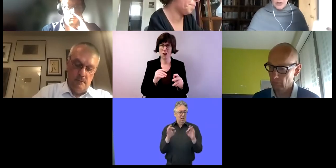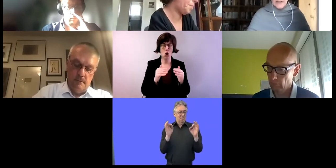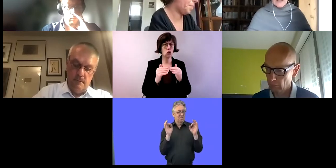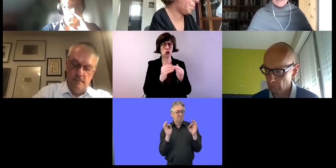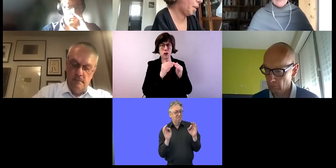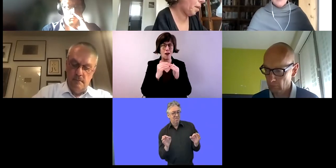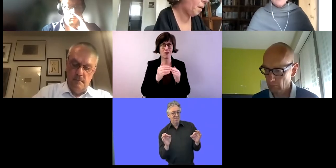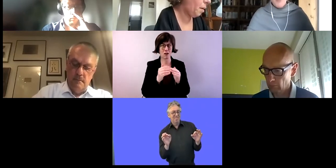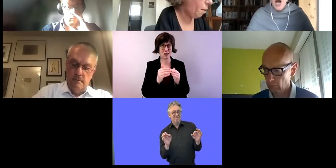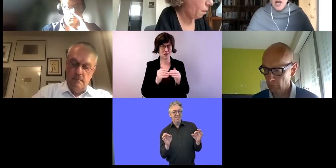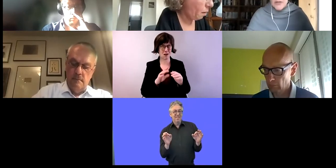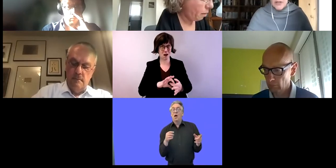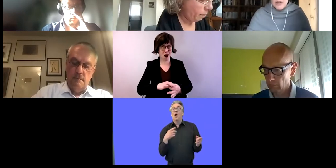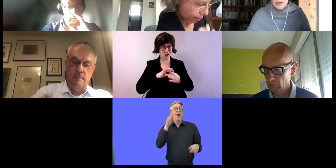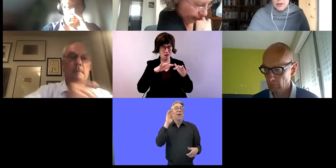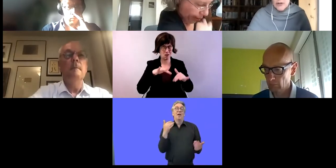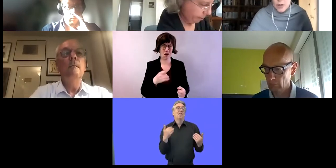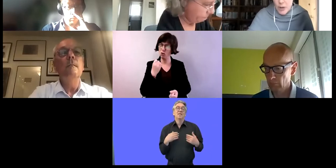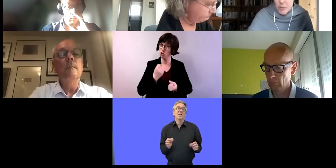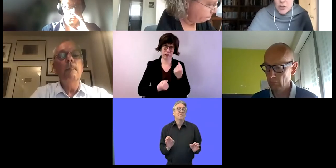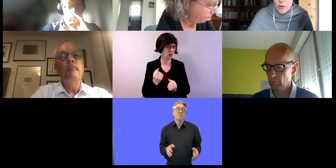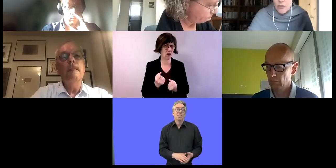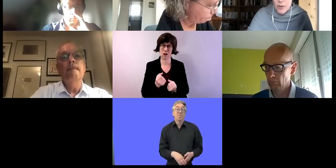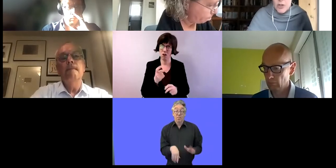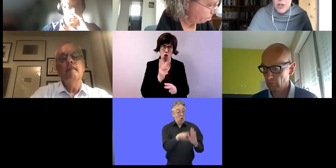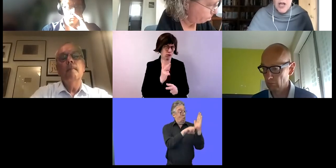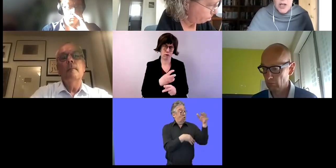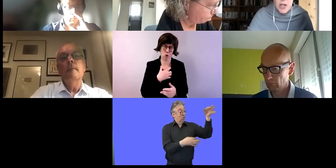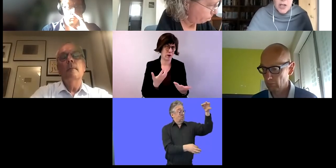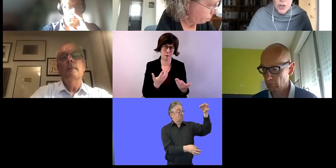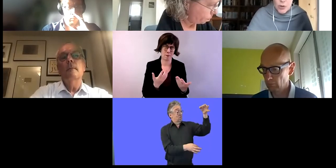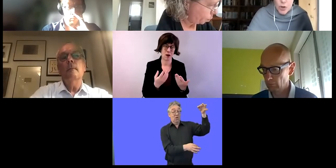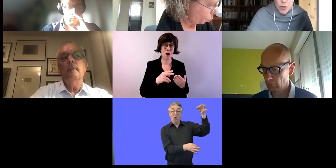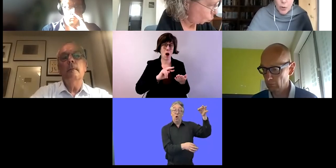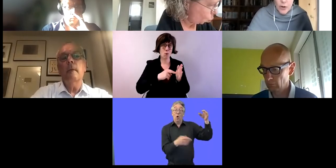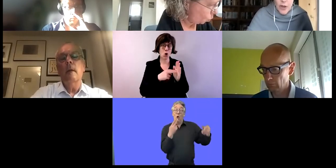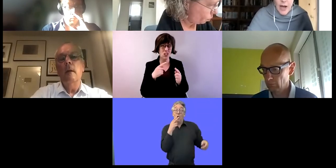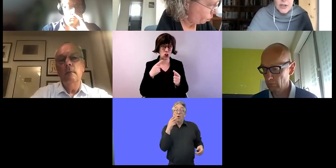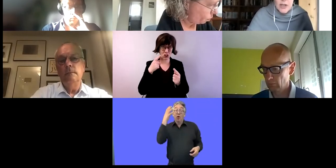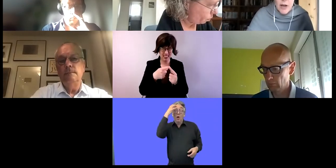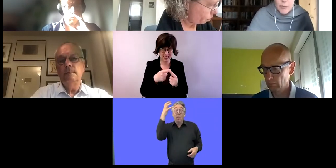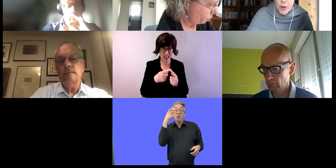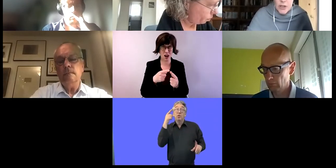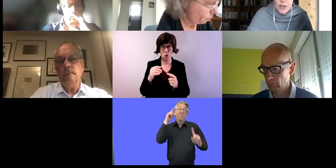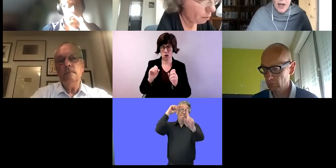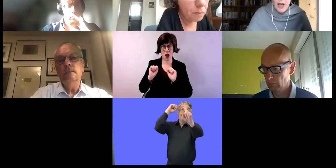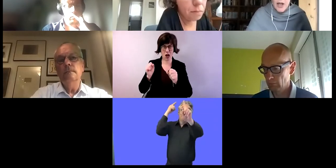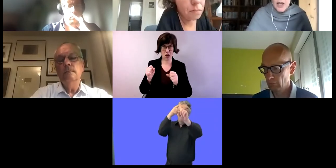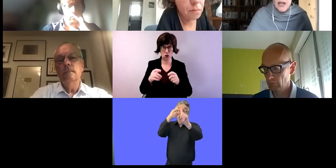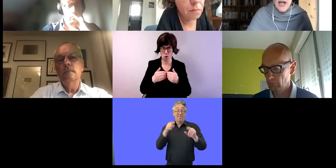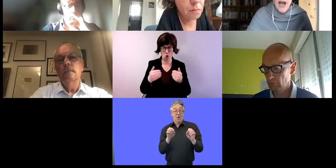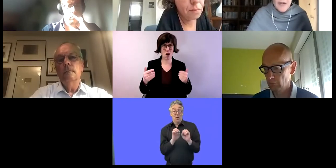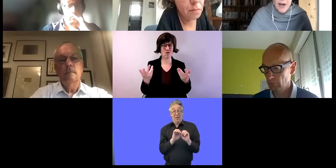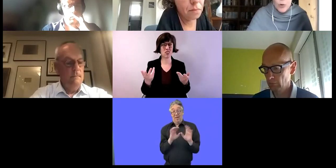nationale Ebene im ganzen Land, das ist oft problematisch. Das politische Ziel und das Engagement der Regierung besteht